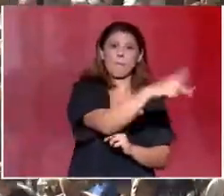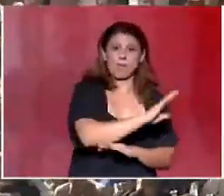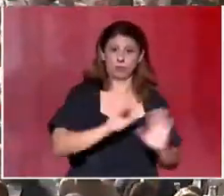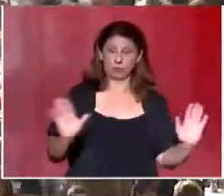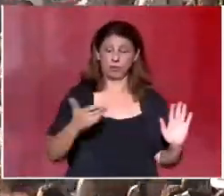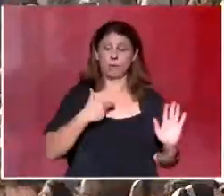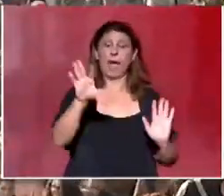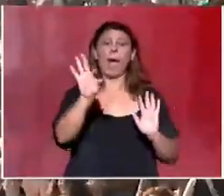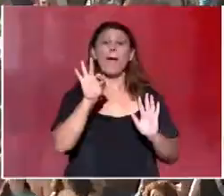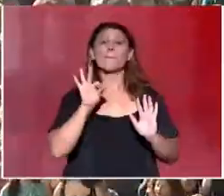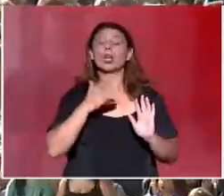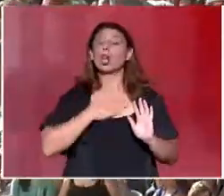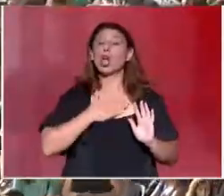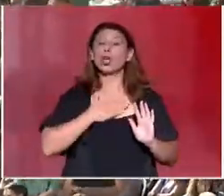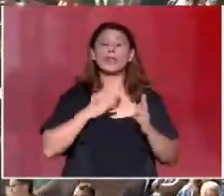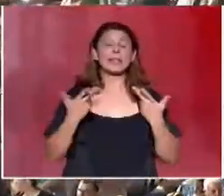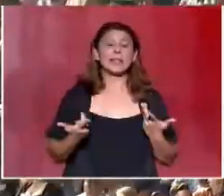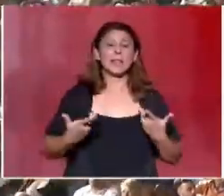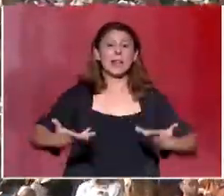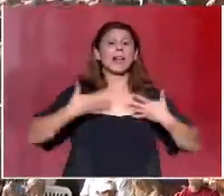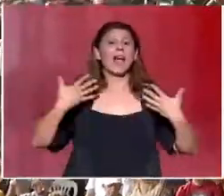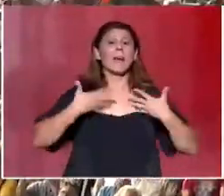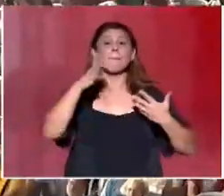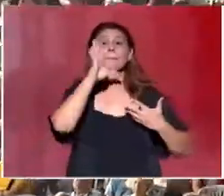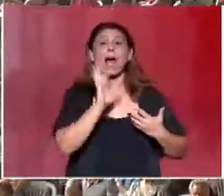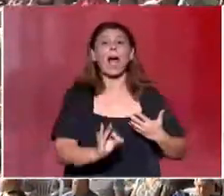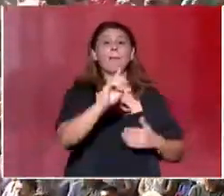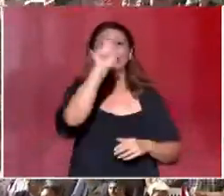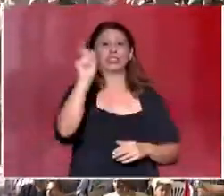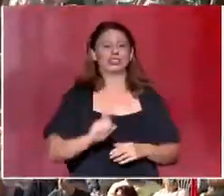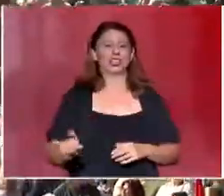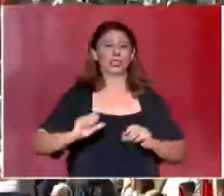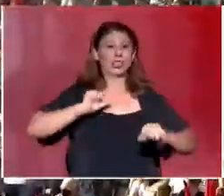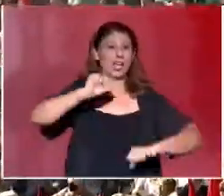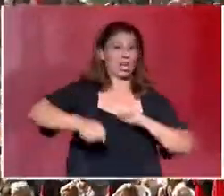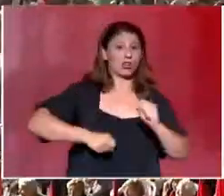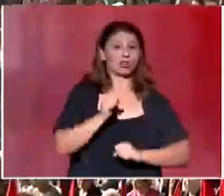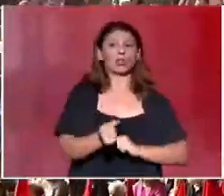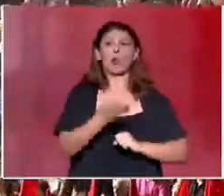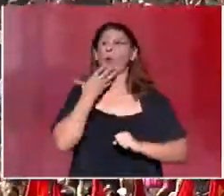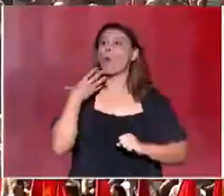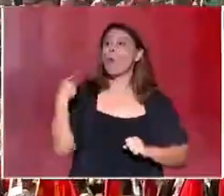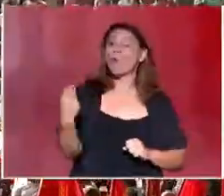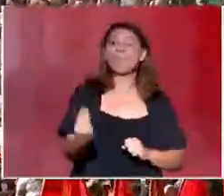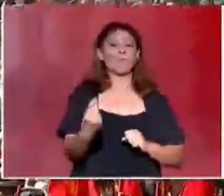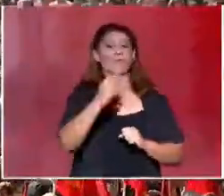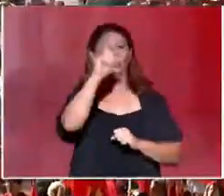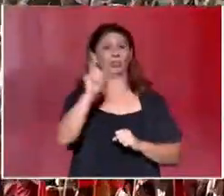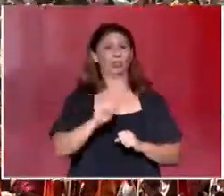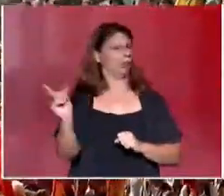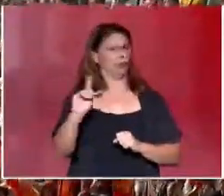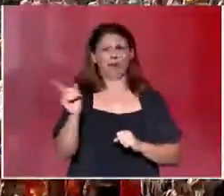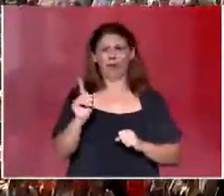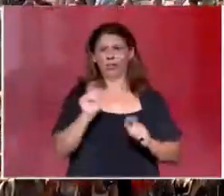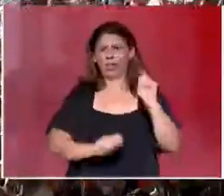Επιλέγουμε να χαιρόμαστε την πραγματική ζωή, να αγωνιζόμαστε για να την ομορφύνουμε και όχι να